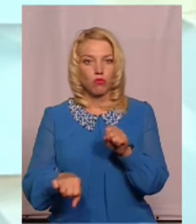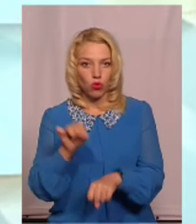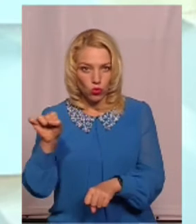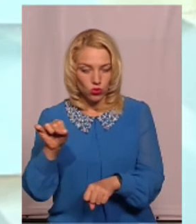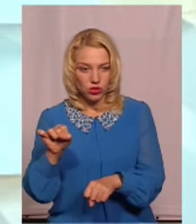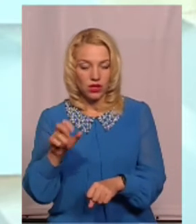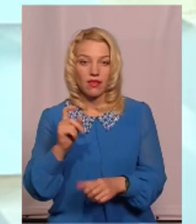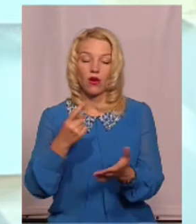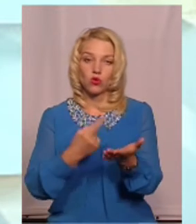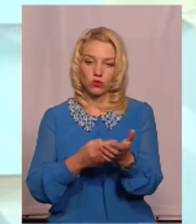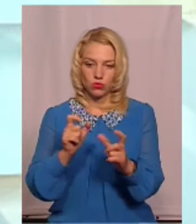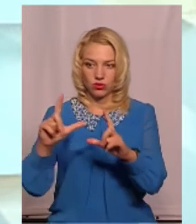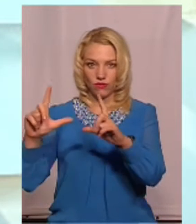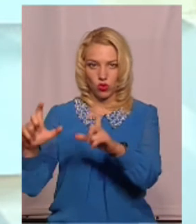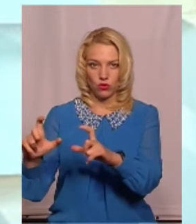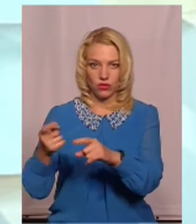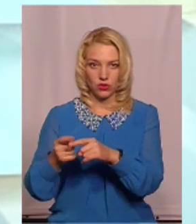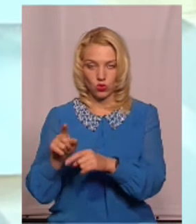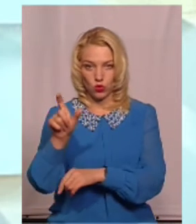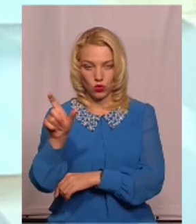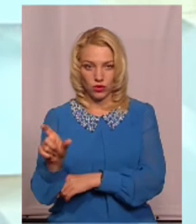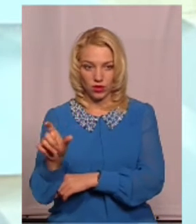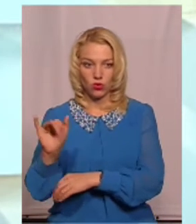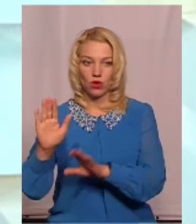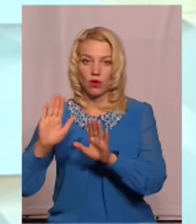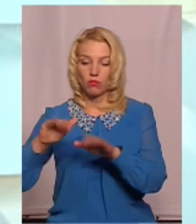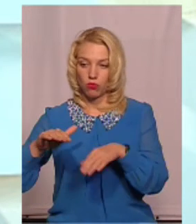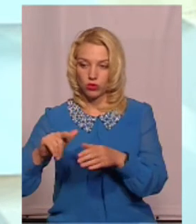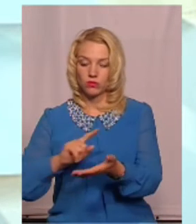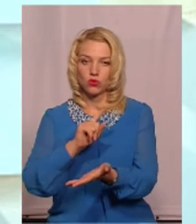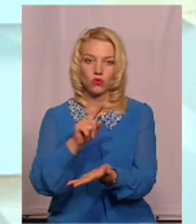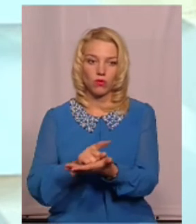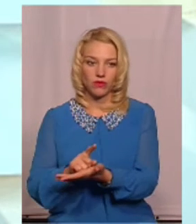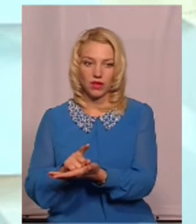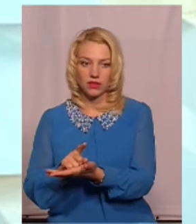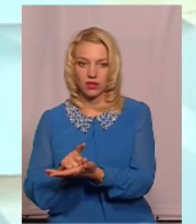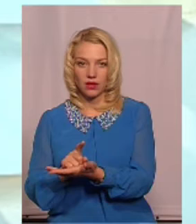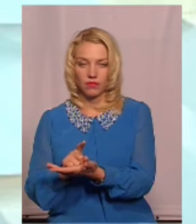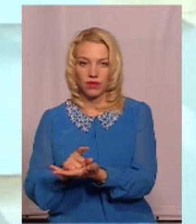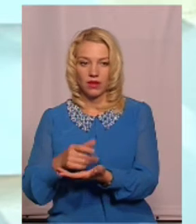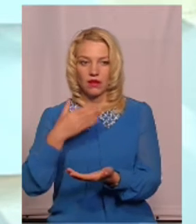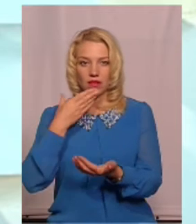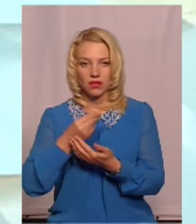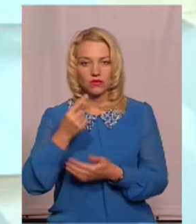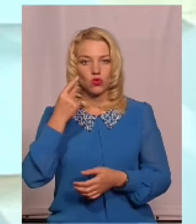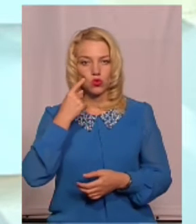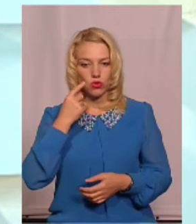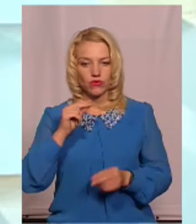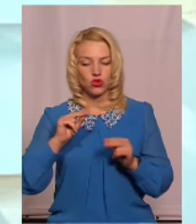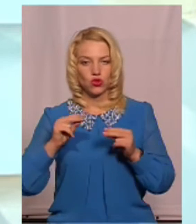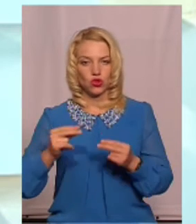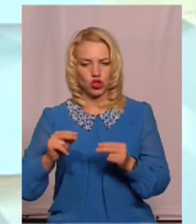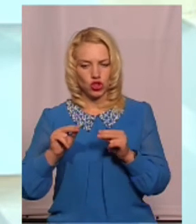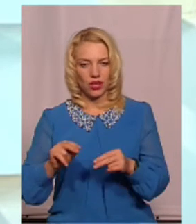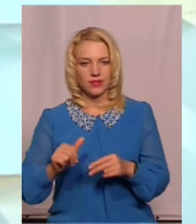може сфотографувати цю людину і потім зобов'язана на свою совість і честь і гідність